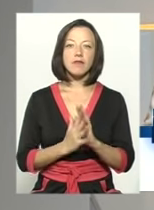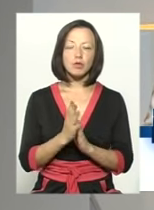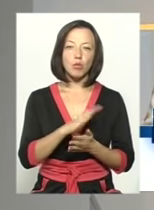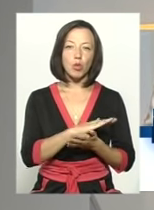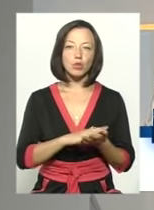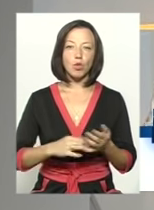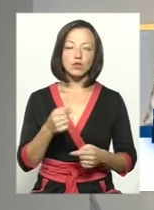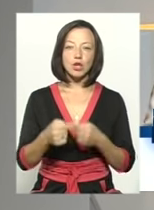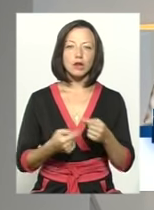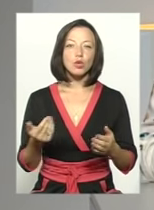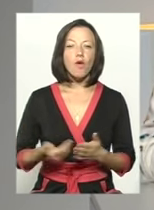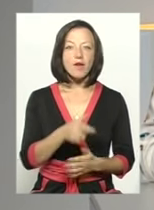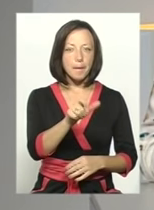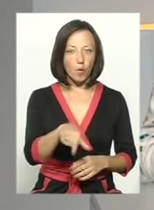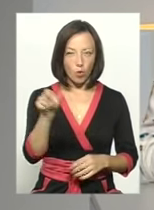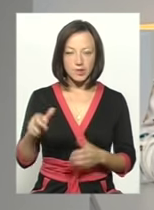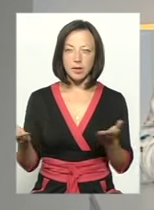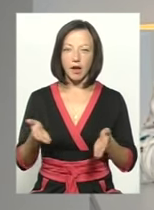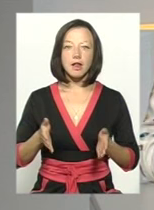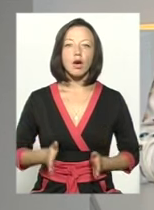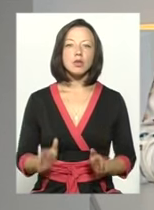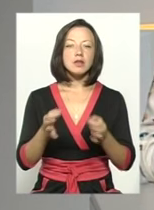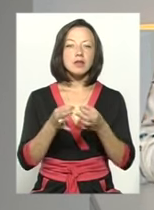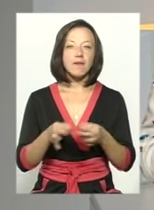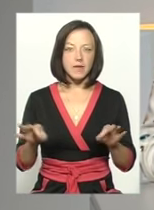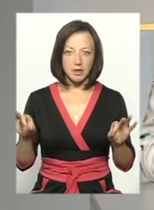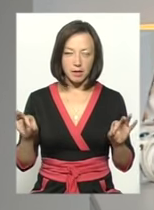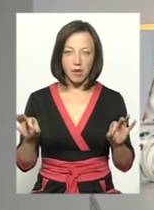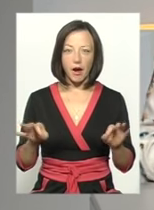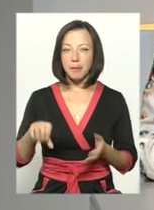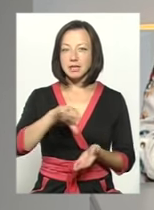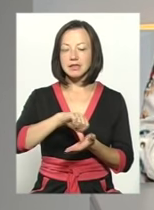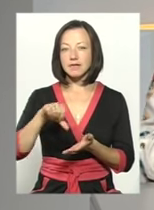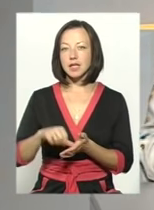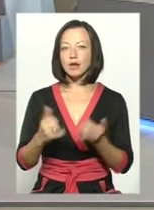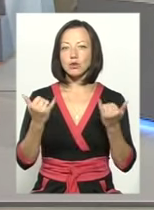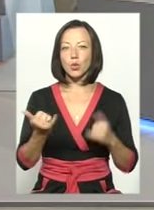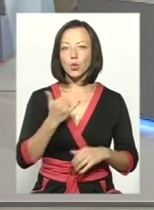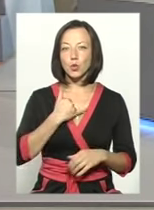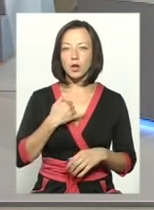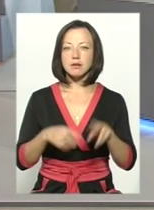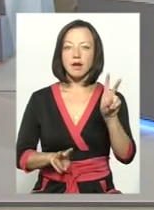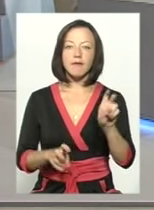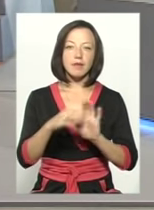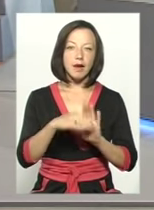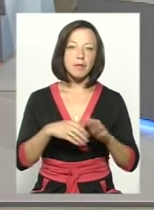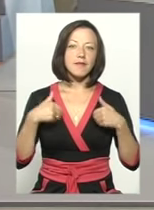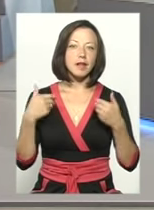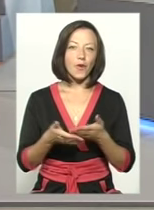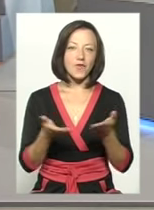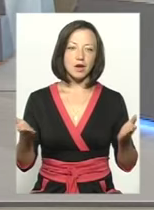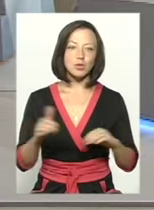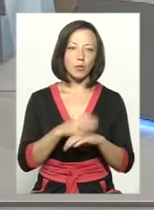продовжує рід нове покоління, яке народилося вільними. Представники його сьогодні у нас у темі. Вітаю вас.